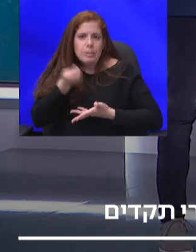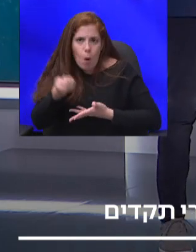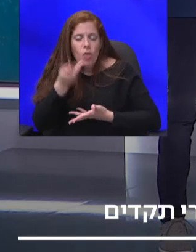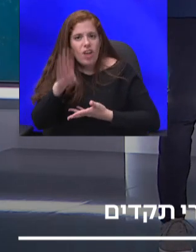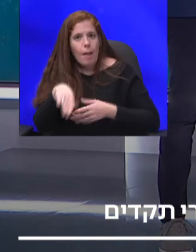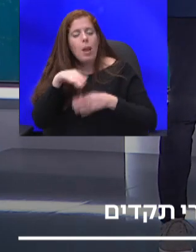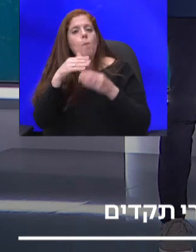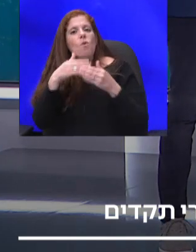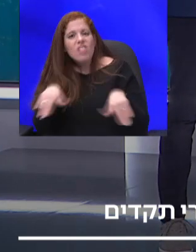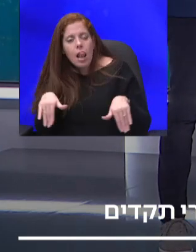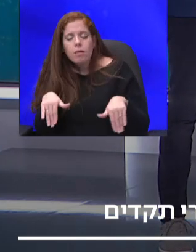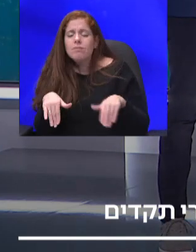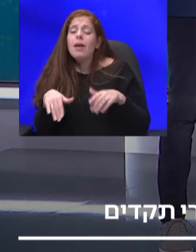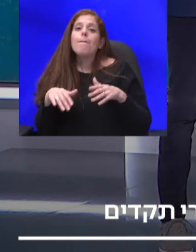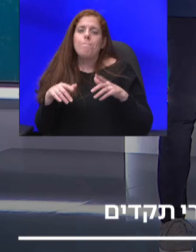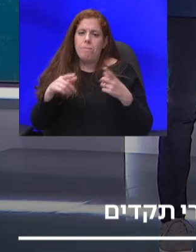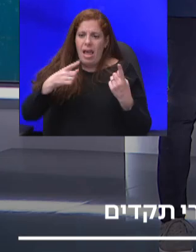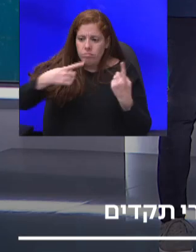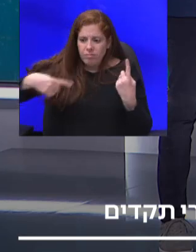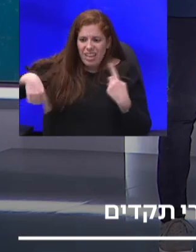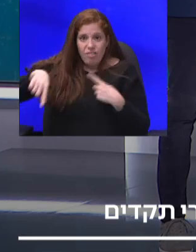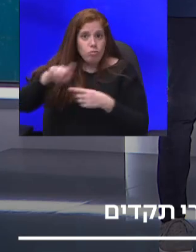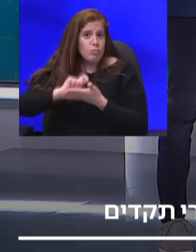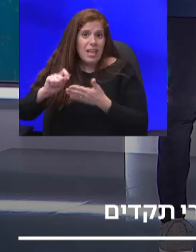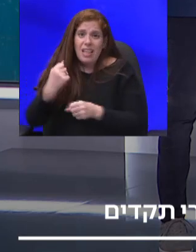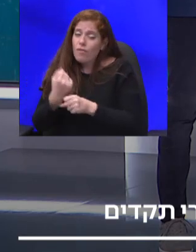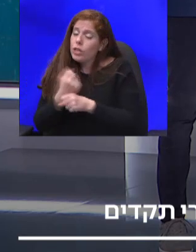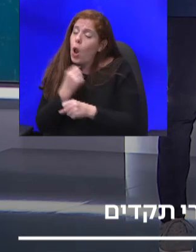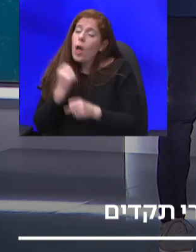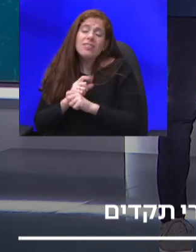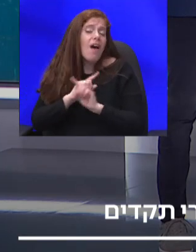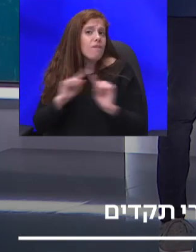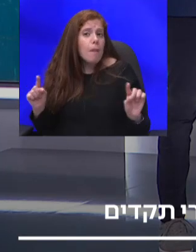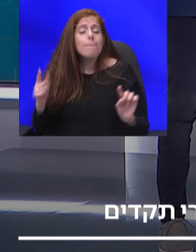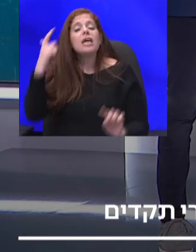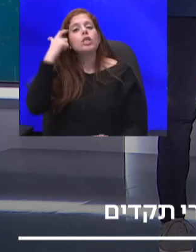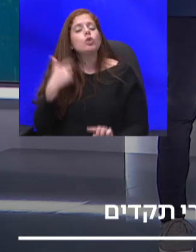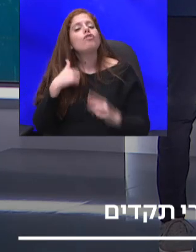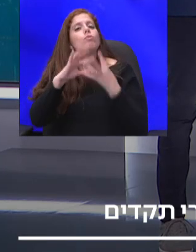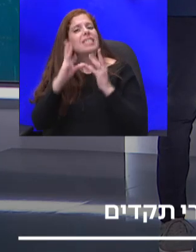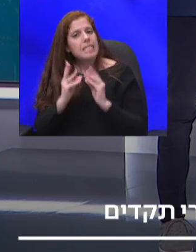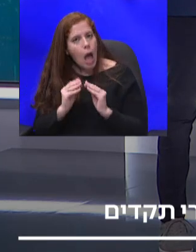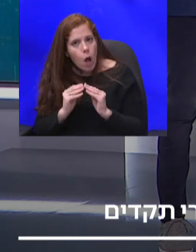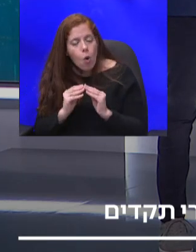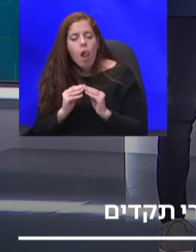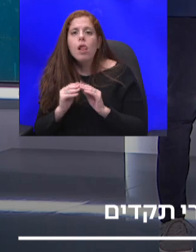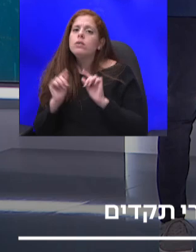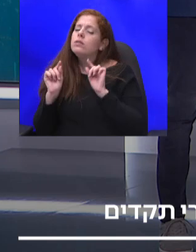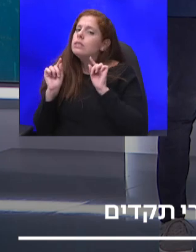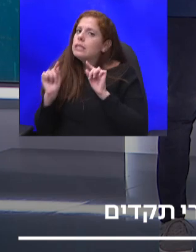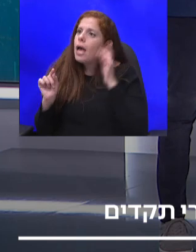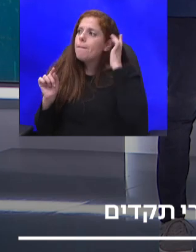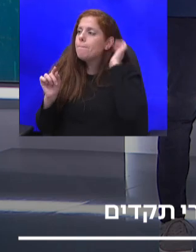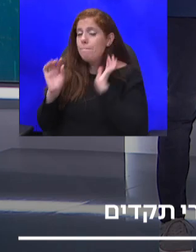שמשרד הרווחה לא נגע בהם בעולם אז אני חושב שסך הכל זה בדיוק בשביל הדברים האלה